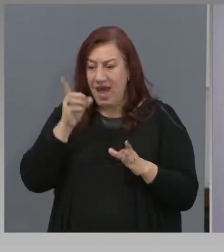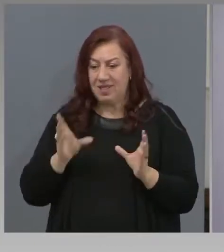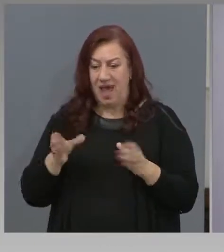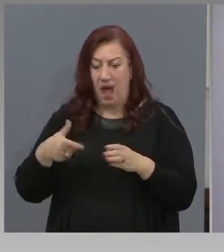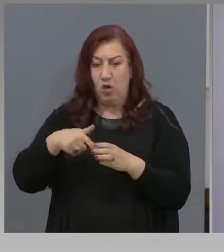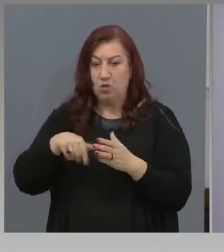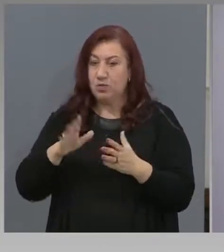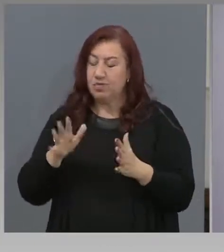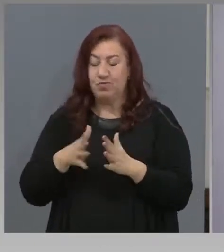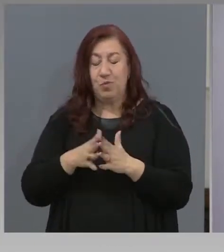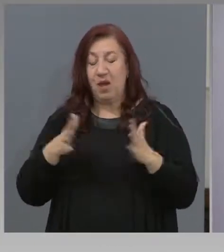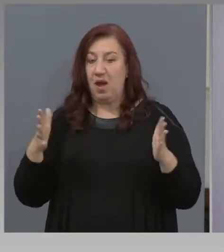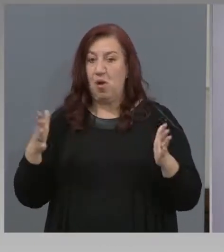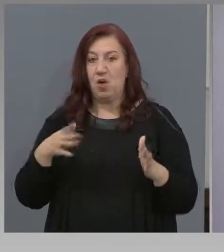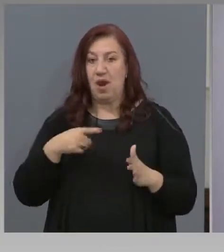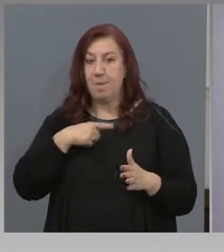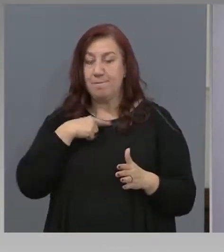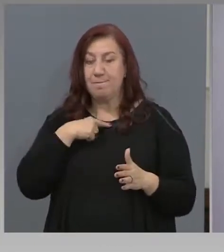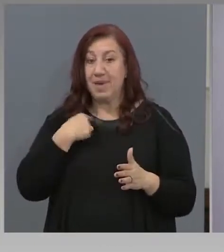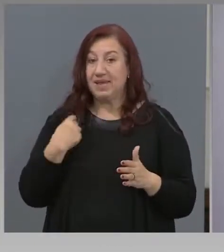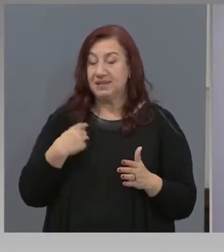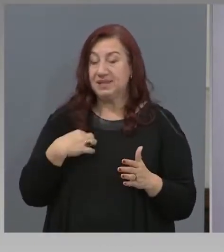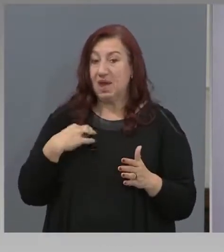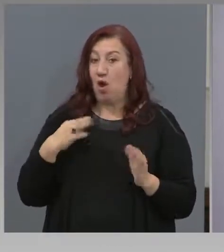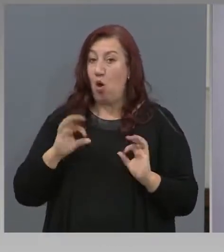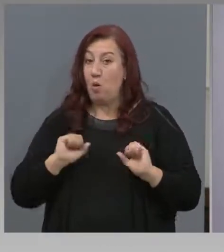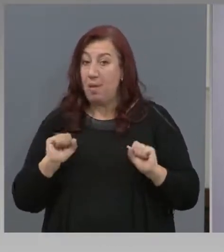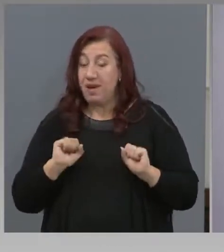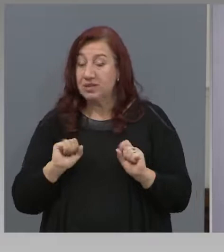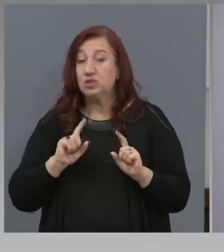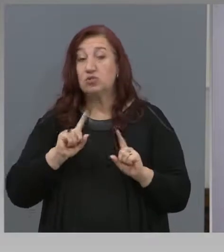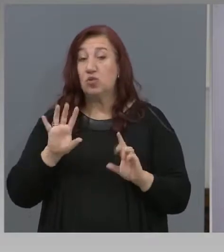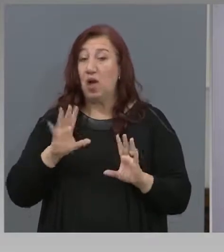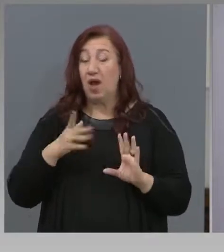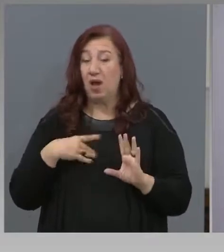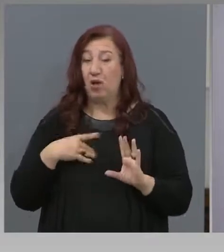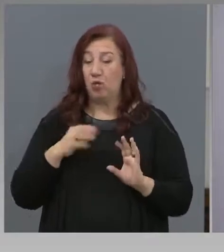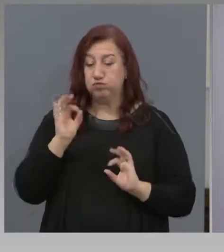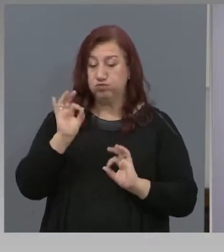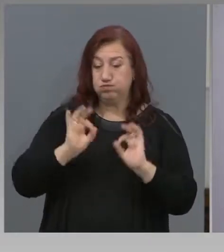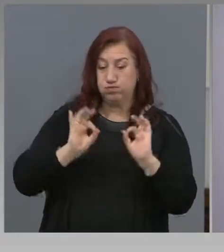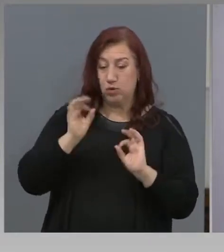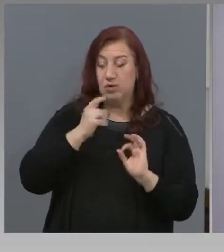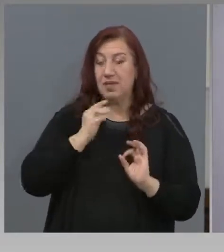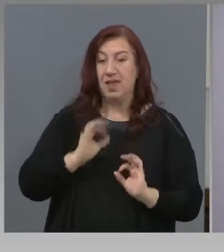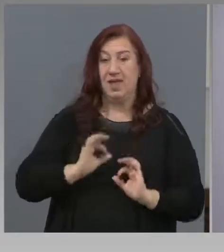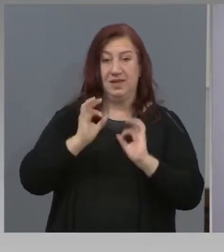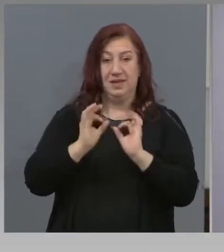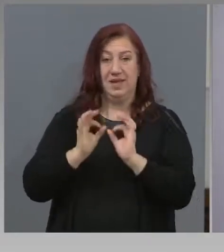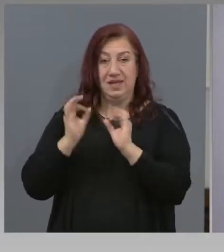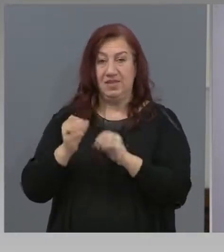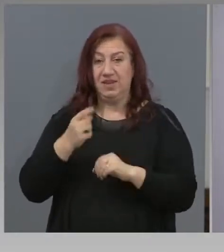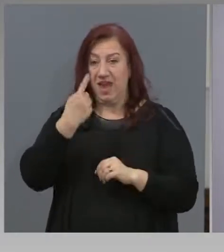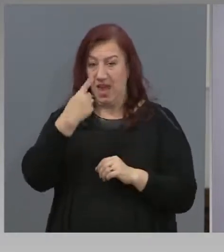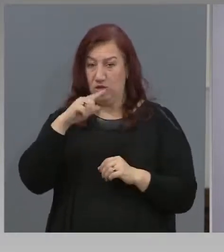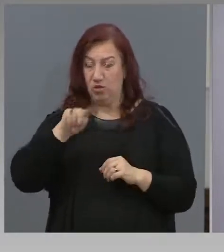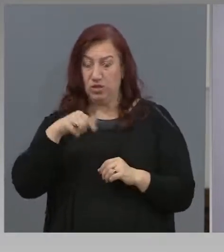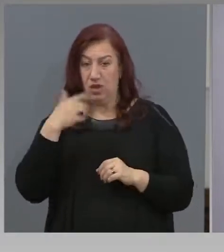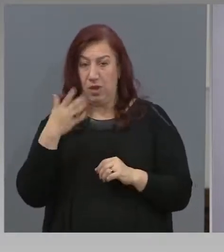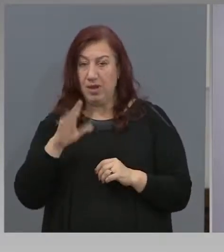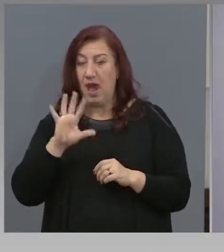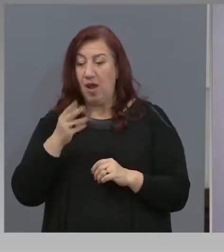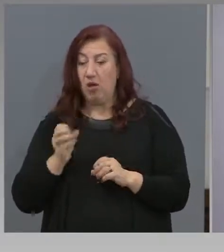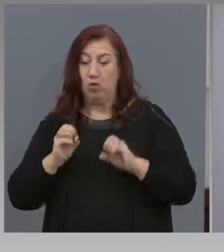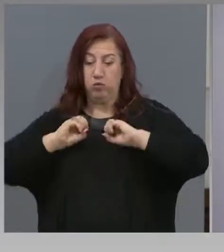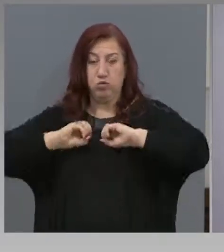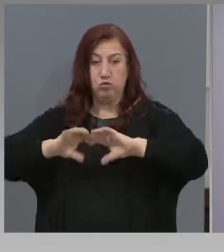голям. Ако коефициентът на заразяването е до 1,5, той може в една такава